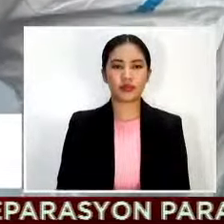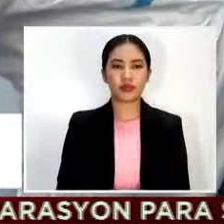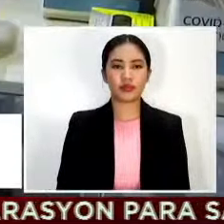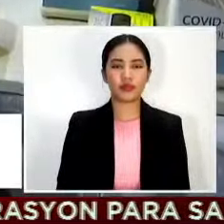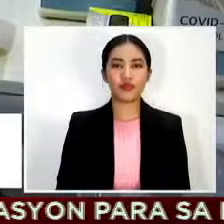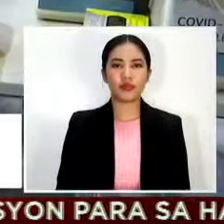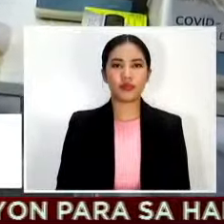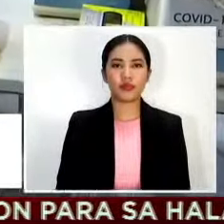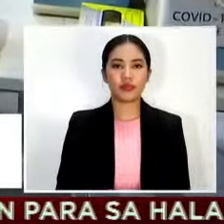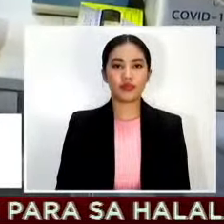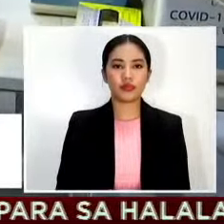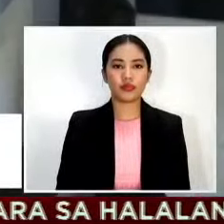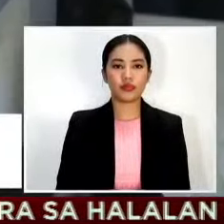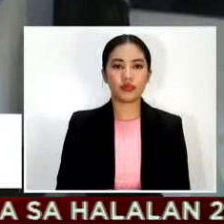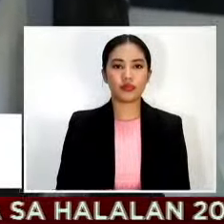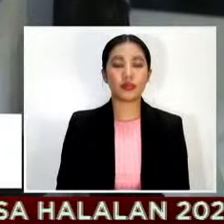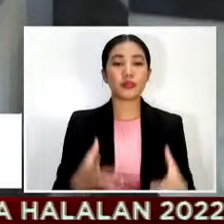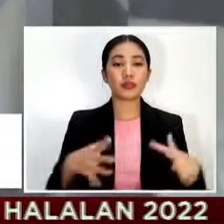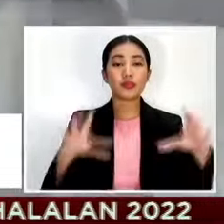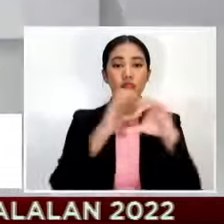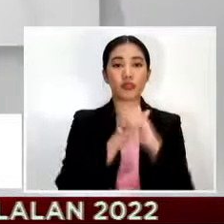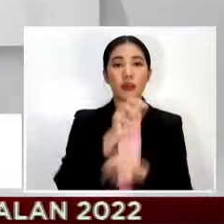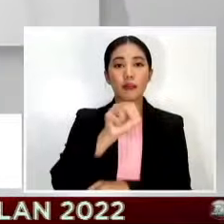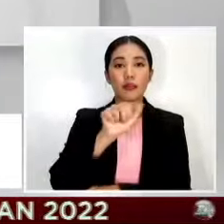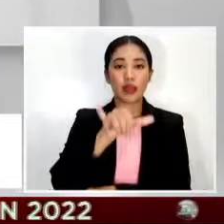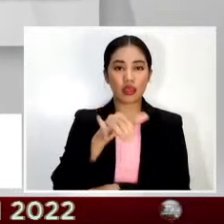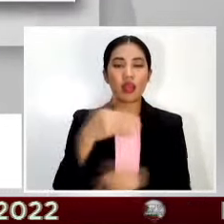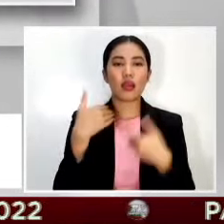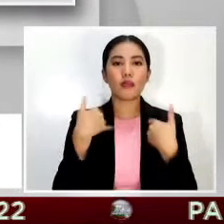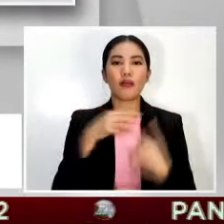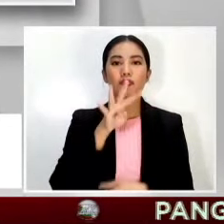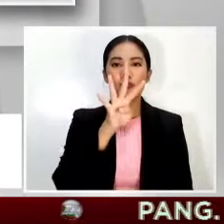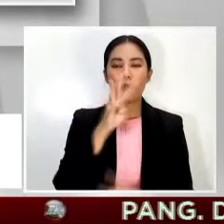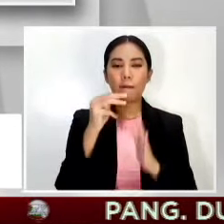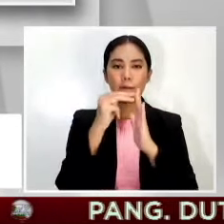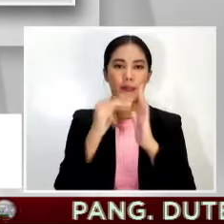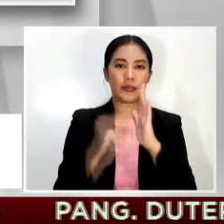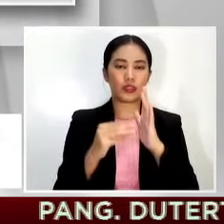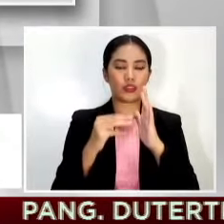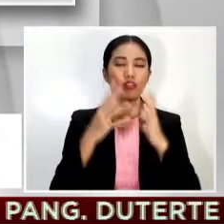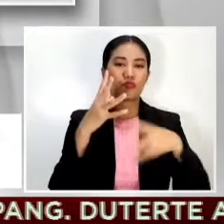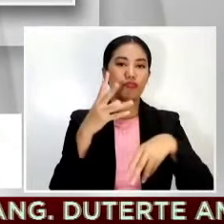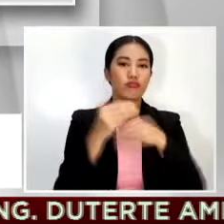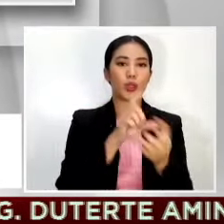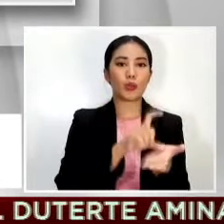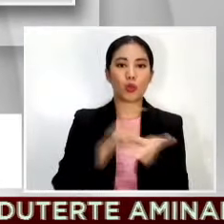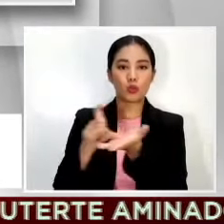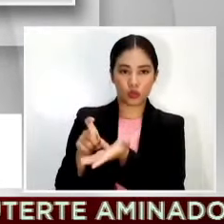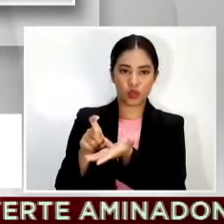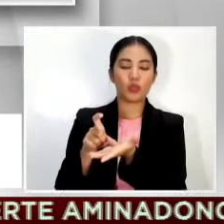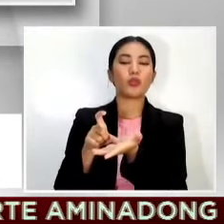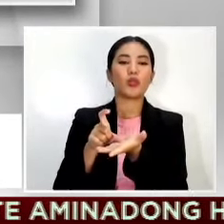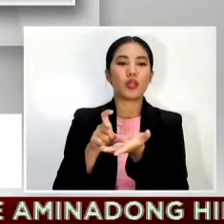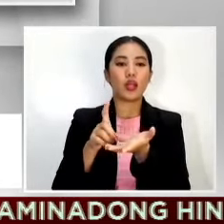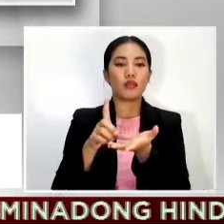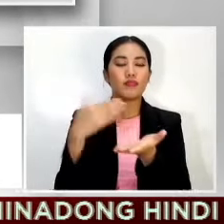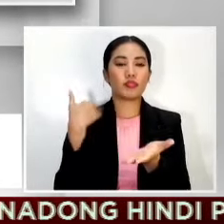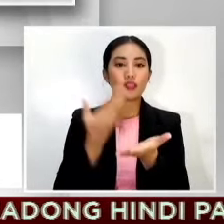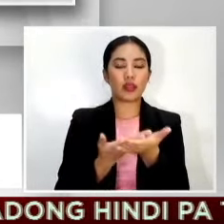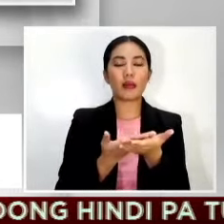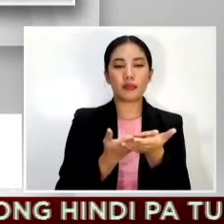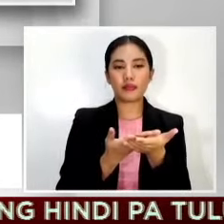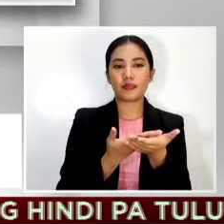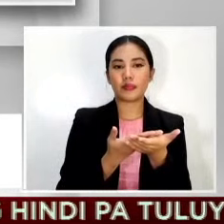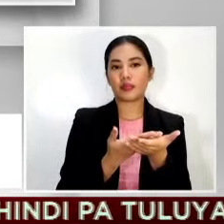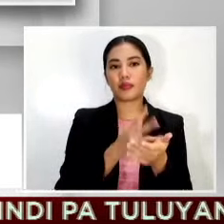Bago Bago matapos ang Mayo 4 na milyong COVID vaccine doses pa ang inaasahang darating sa Pilipinas Sinovac Sputnik V